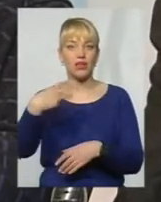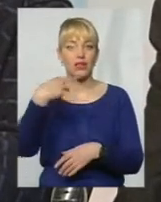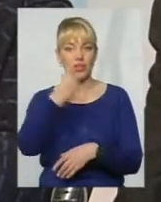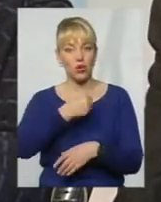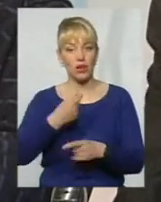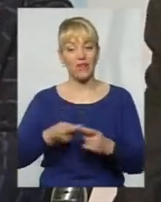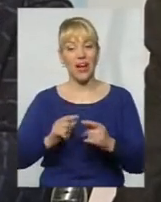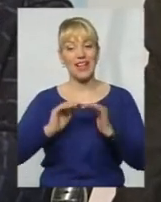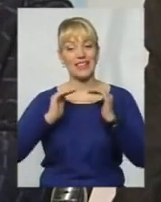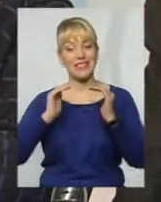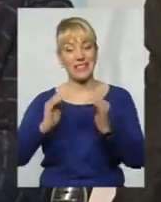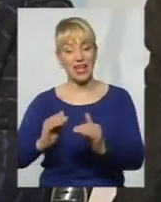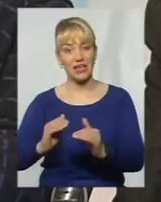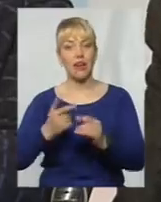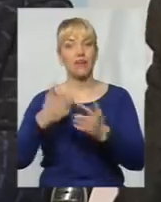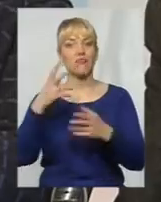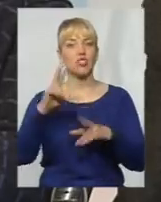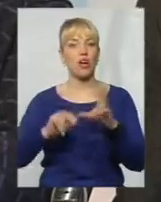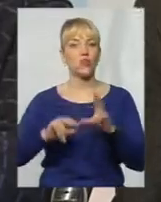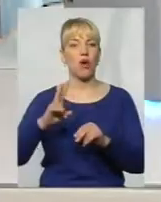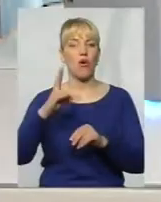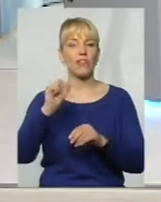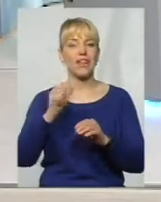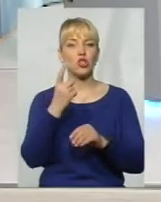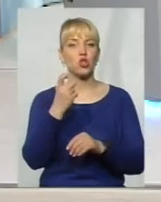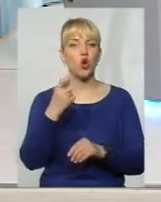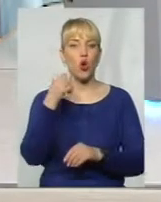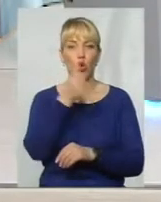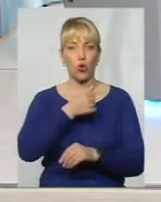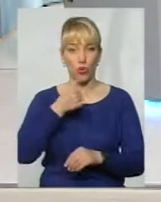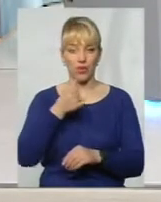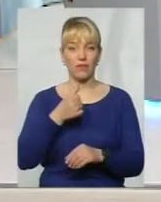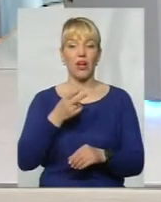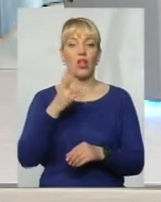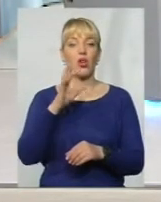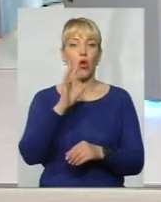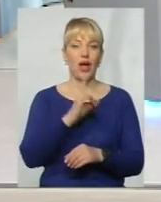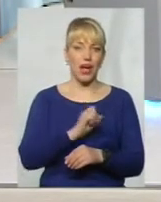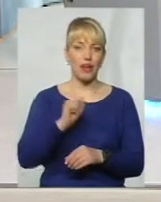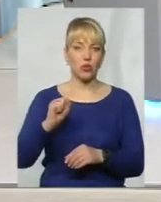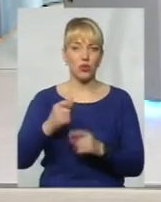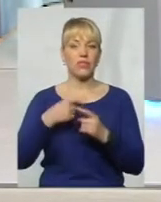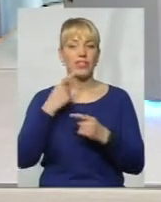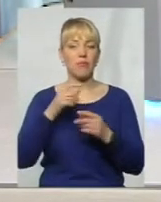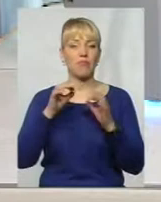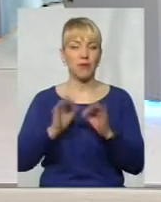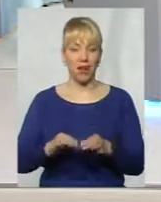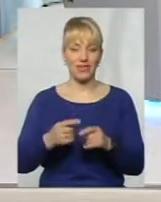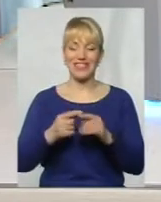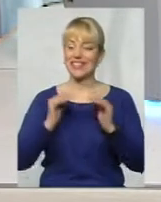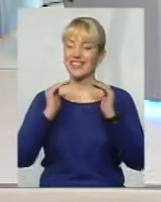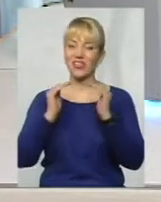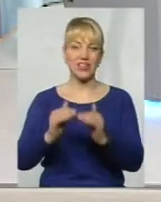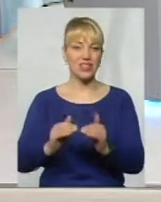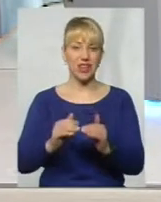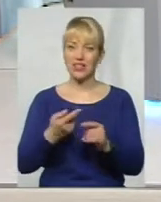розрахований на 100 років. Але, як сказав Володимир Анатольович, він правильно сказав, що саме укриття, це ще не значить, що вже